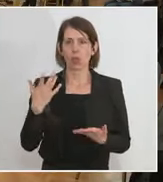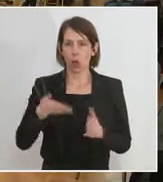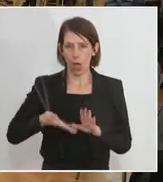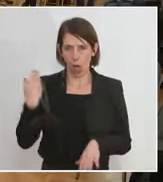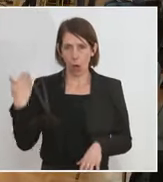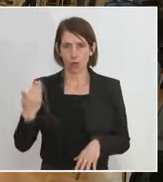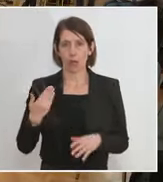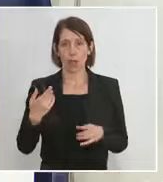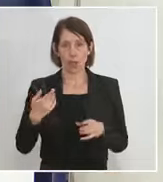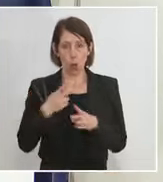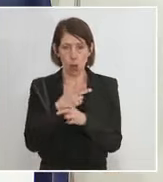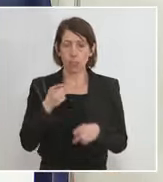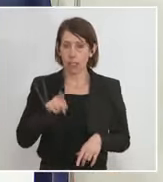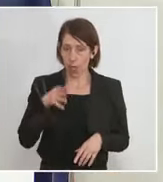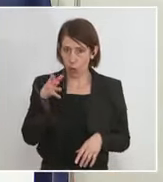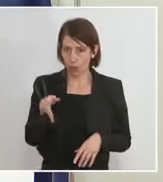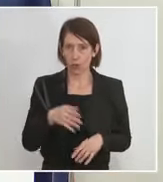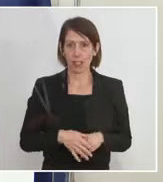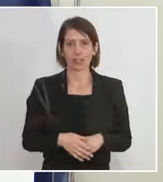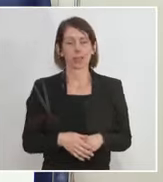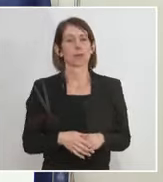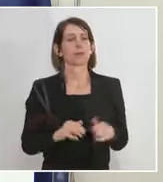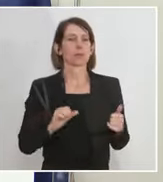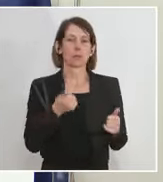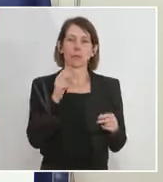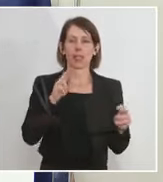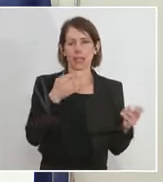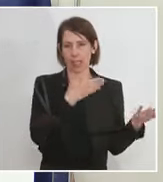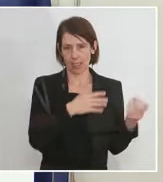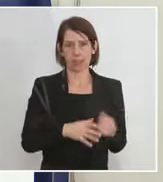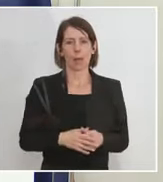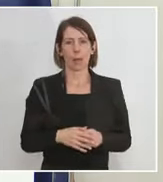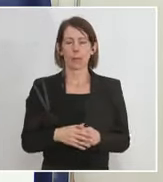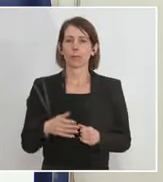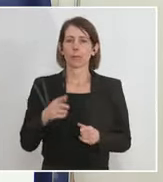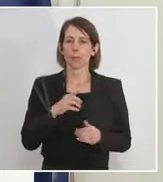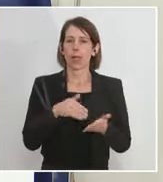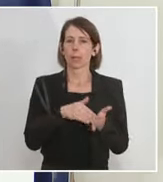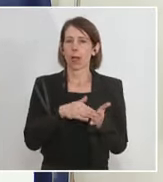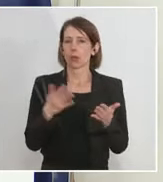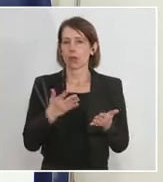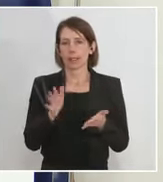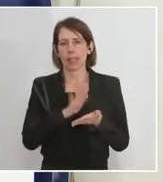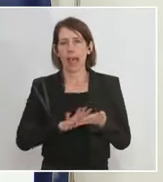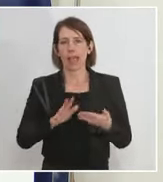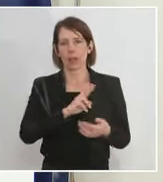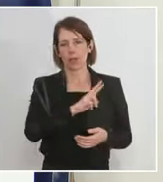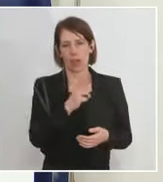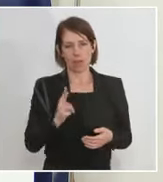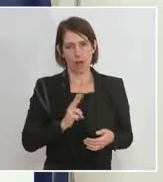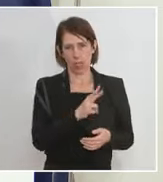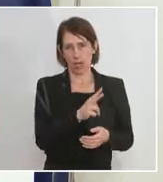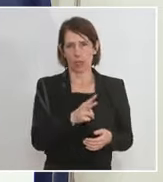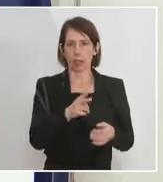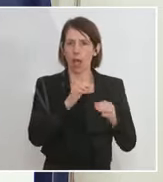Thema beginnen. Ganz konkret geht es darum, dass es einfach eine einfache Variante braucht, dass alle sich